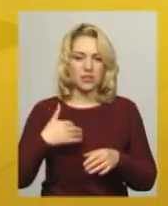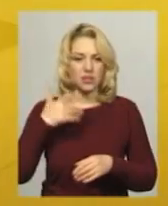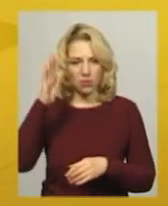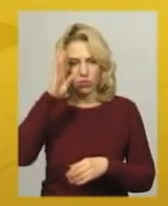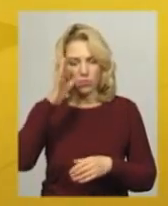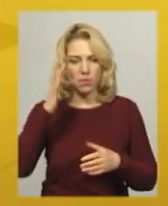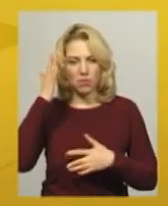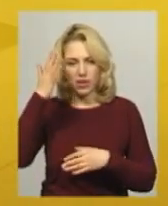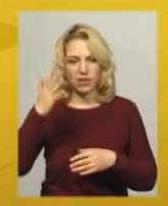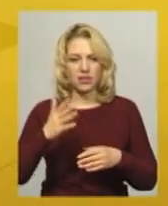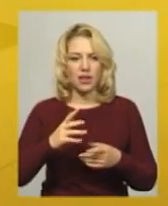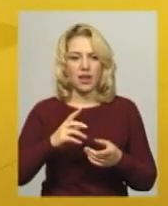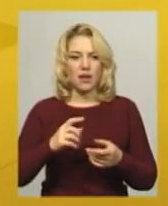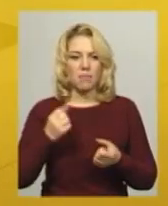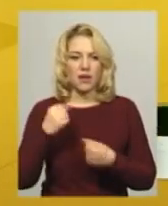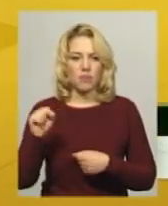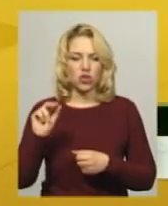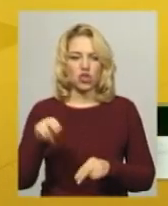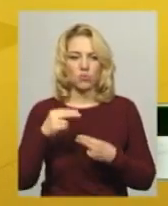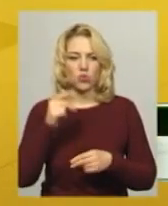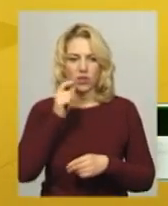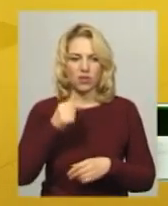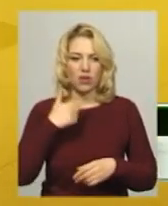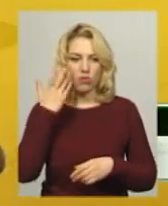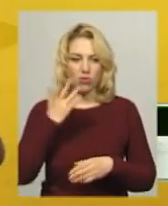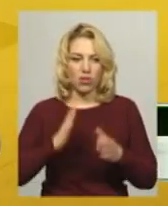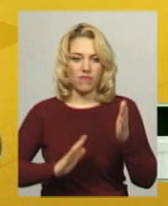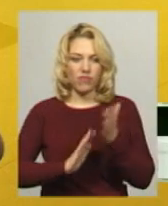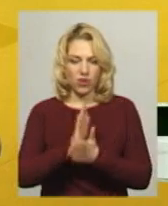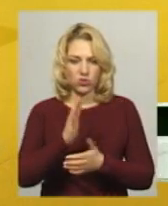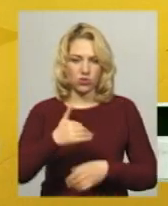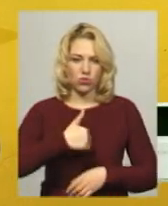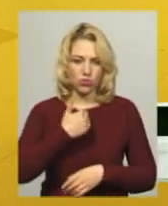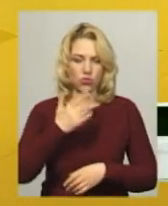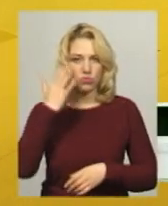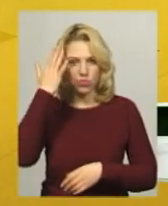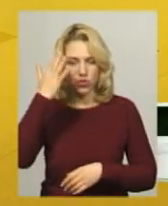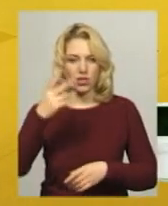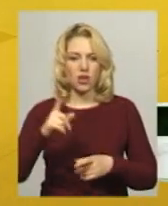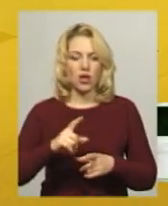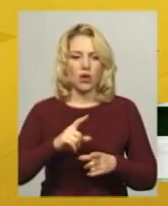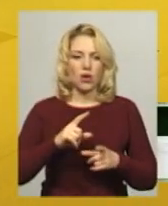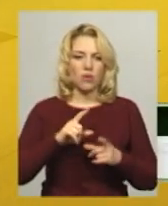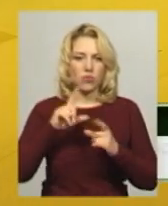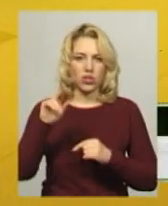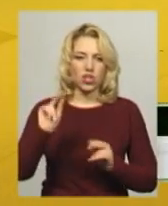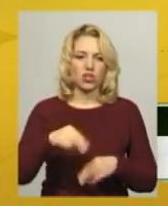України. Я коли вирощував, міцтав і піти на чемпіонат України.